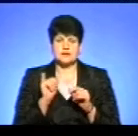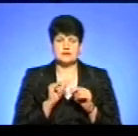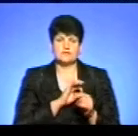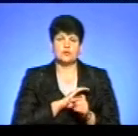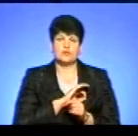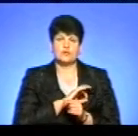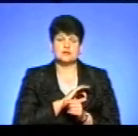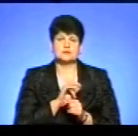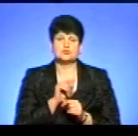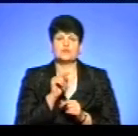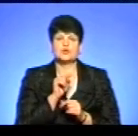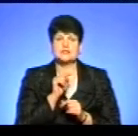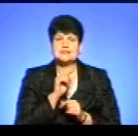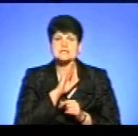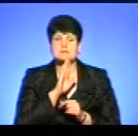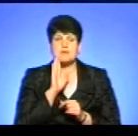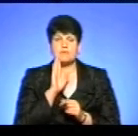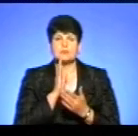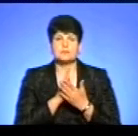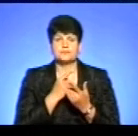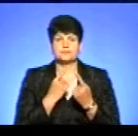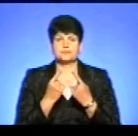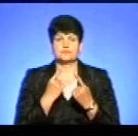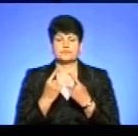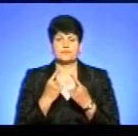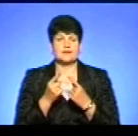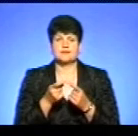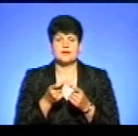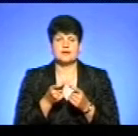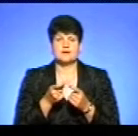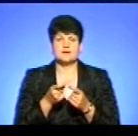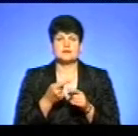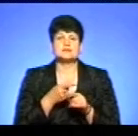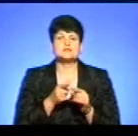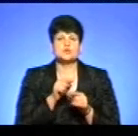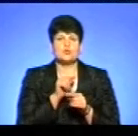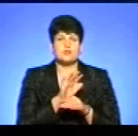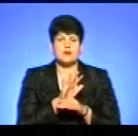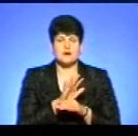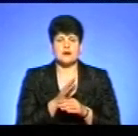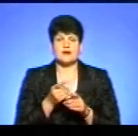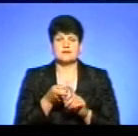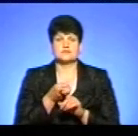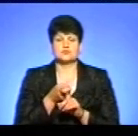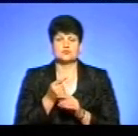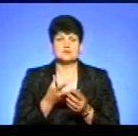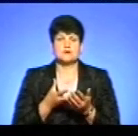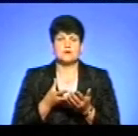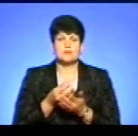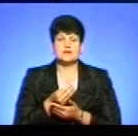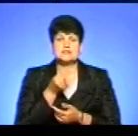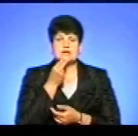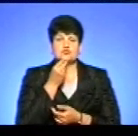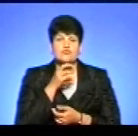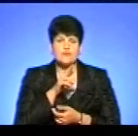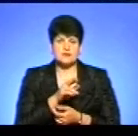вихователь, що вони з мамою вели розмову не з приводу даного наказу, а з приводу оплати за харчування. Через те я,